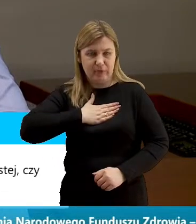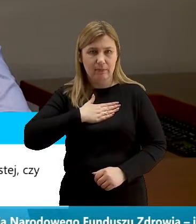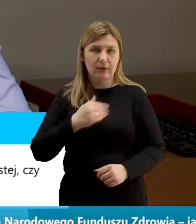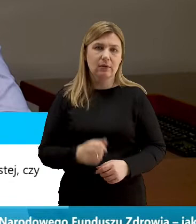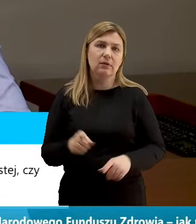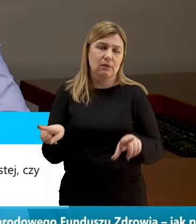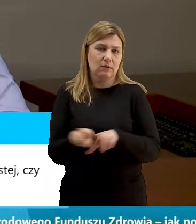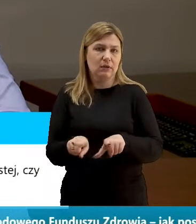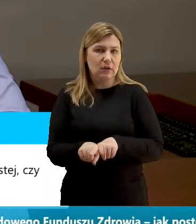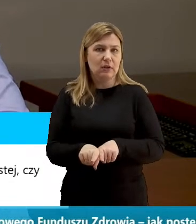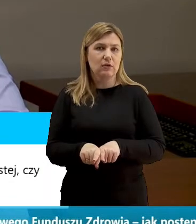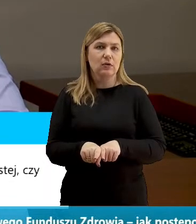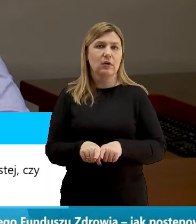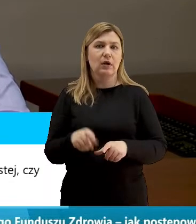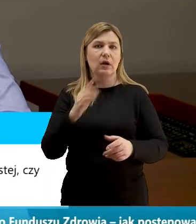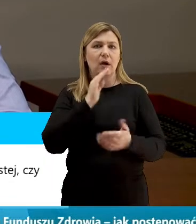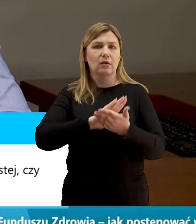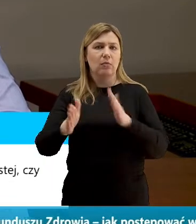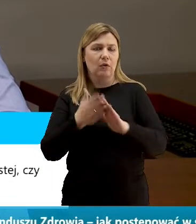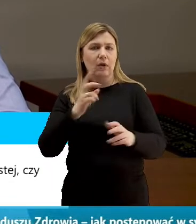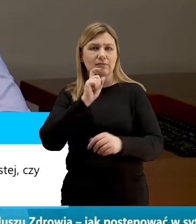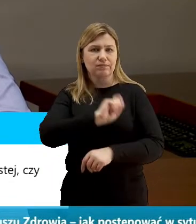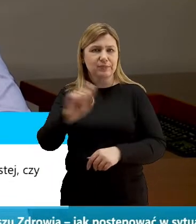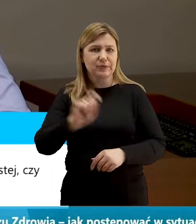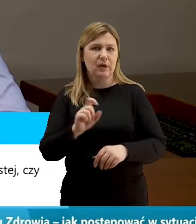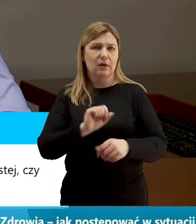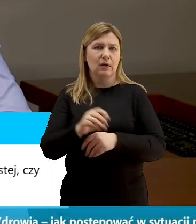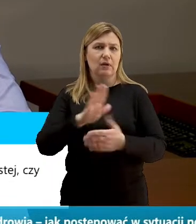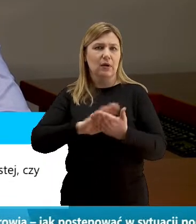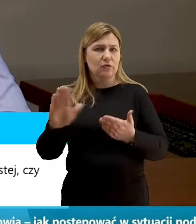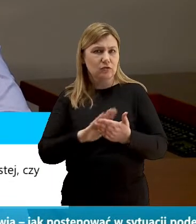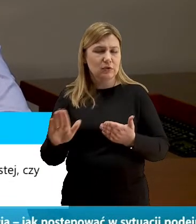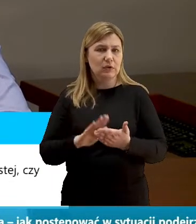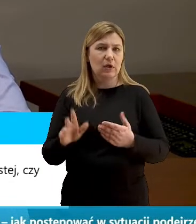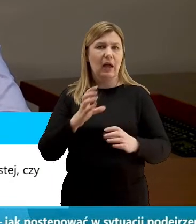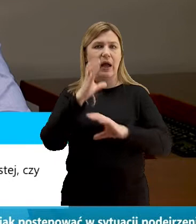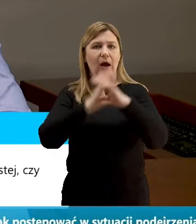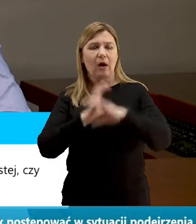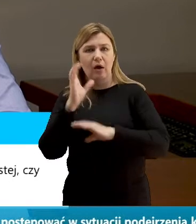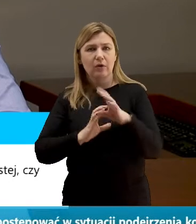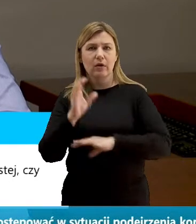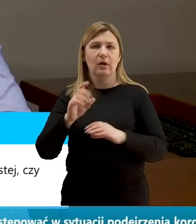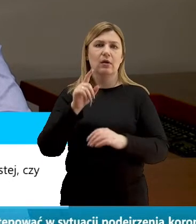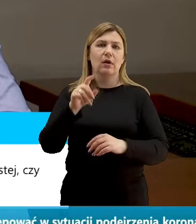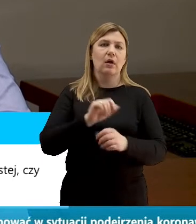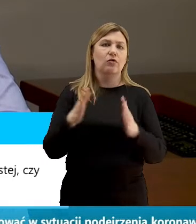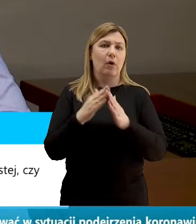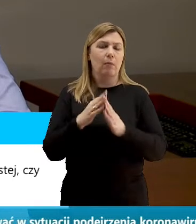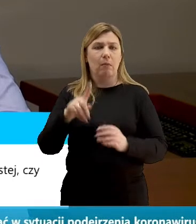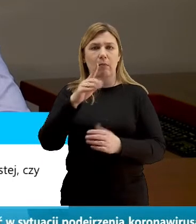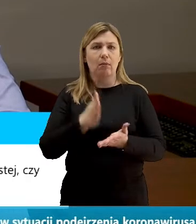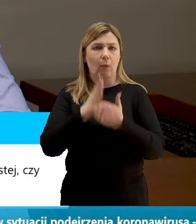chodzi o środki dezynfekcyjne, mówię tutaj o zabezpieczeniu w autobusach, komunikacji publicznej, w domach pomocy społecznej,